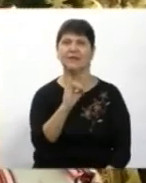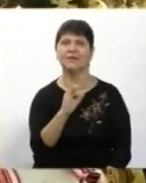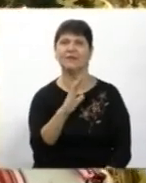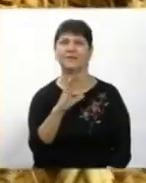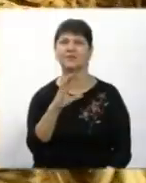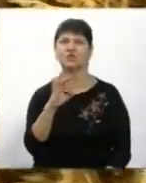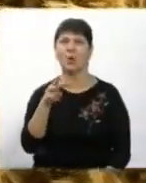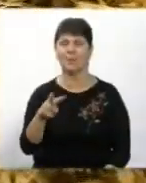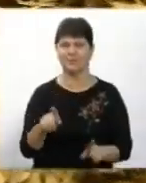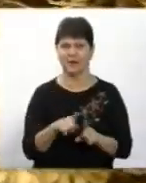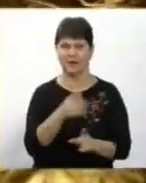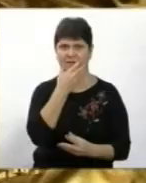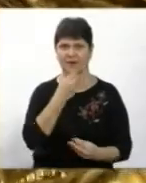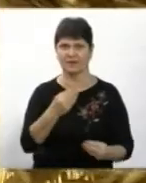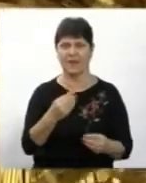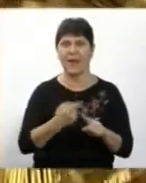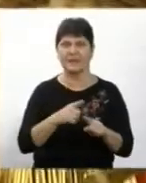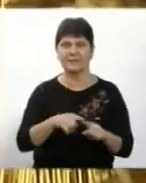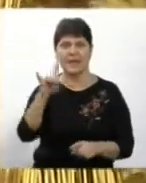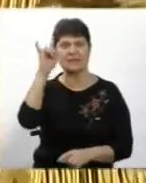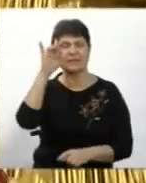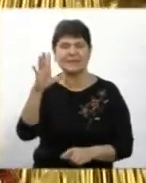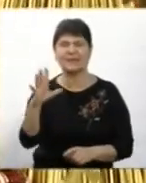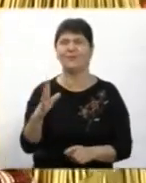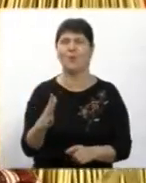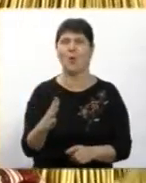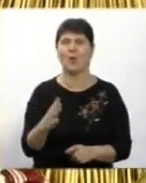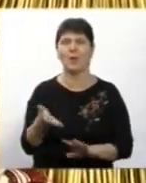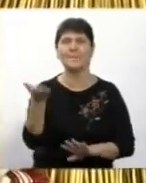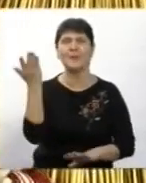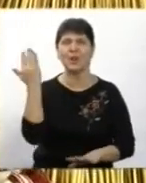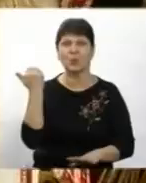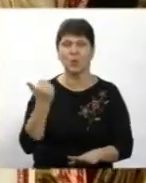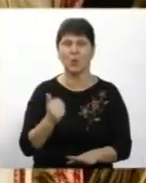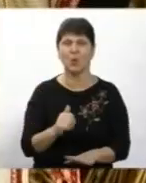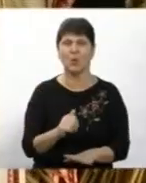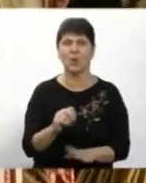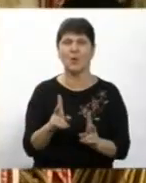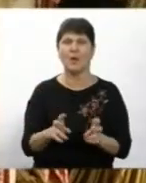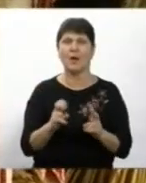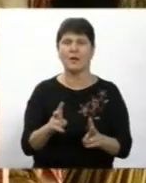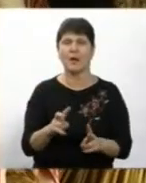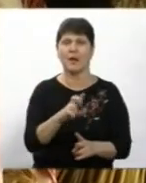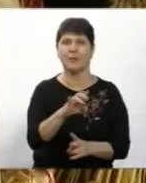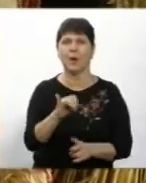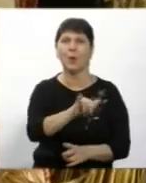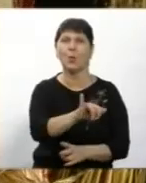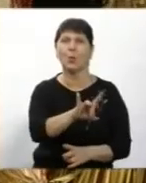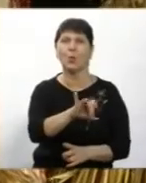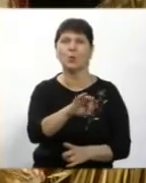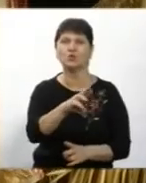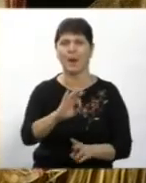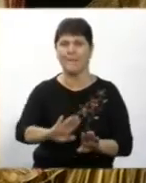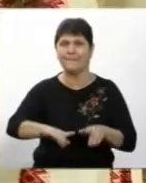фактурний Це як символ минулого, якби урожаю Ялинки, який переходить